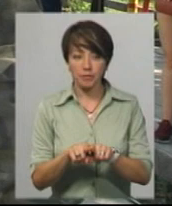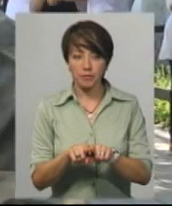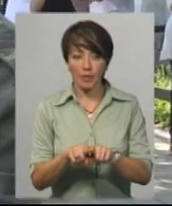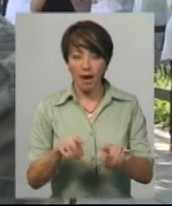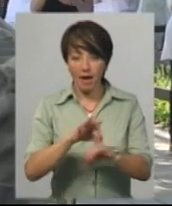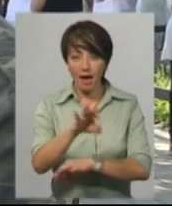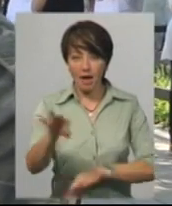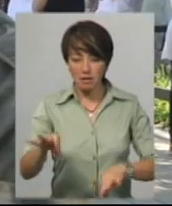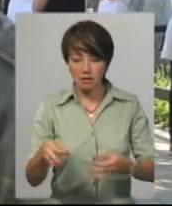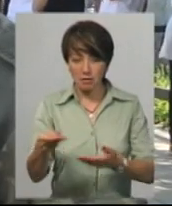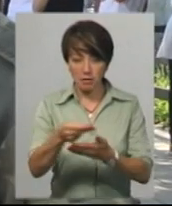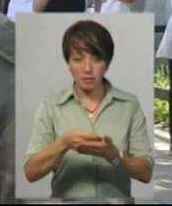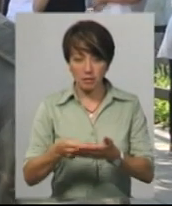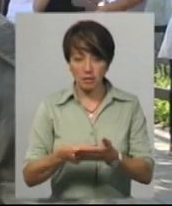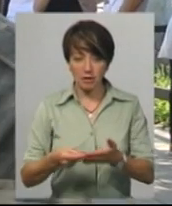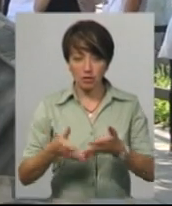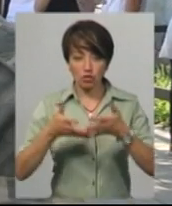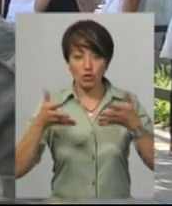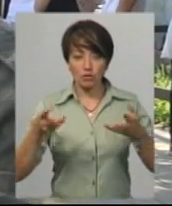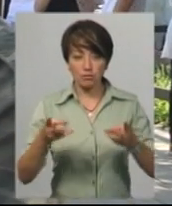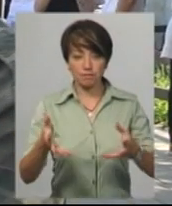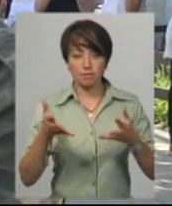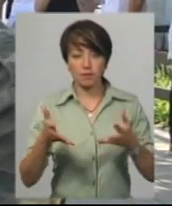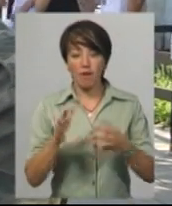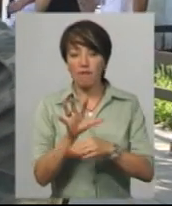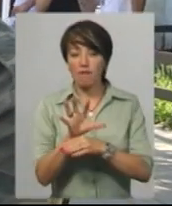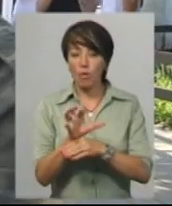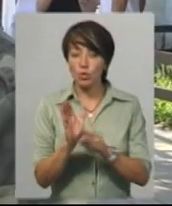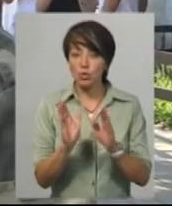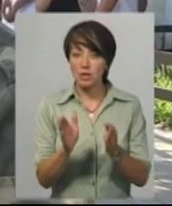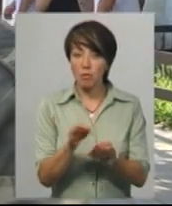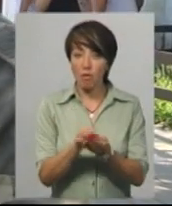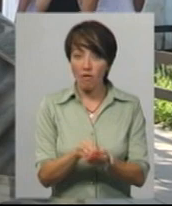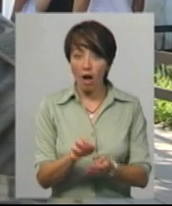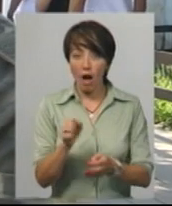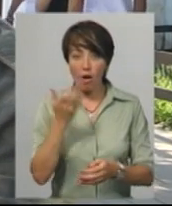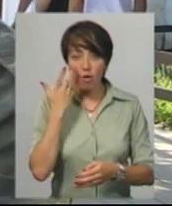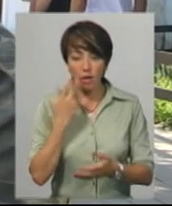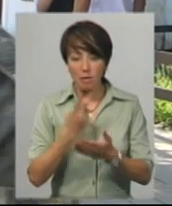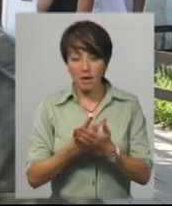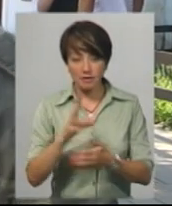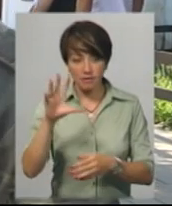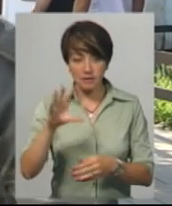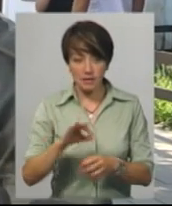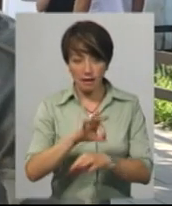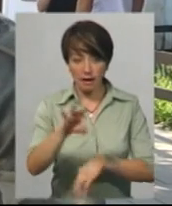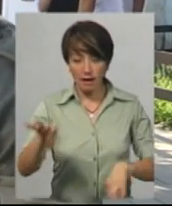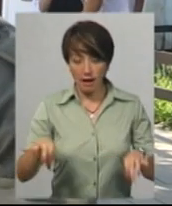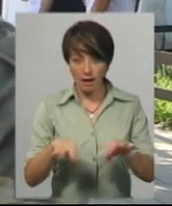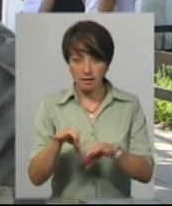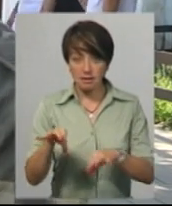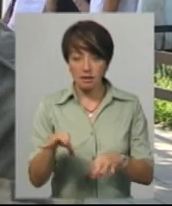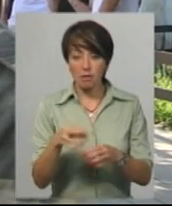креслення, креслення дає нам ширшу картину. Фотографія нам дає, ми бачимо тільки поховання. А коли ми бачимо всі поховання на кресленні, тобто ми